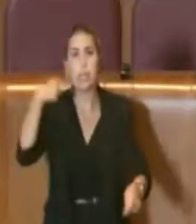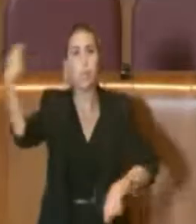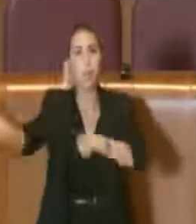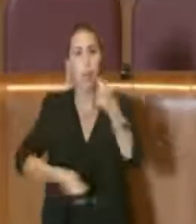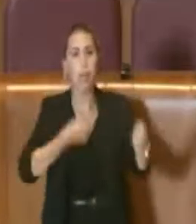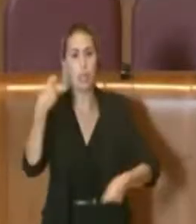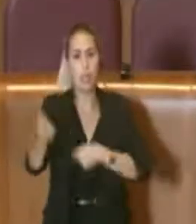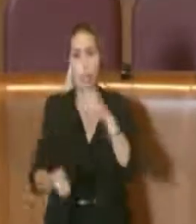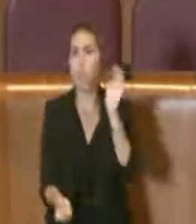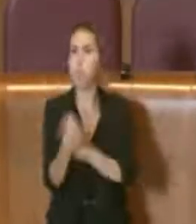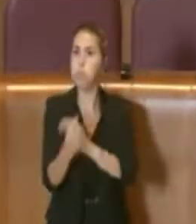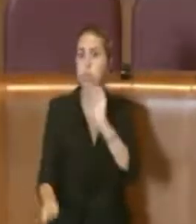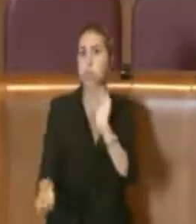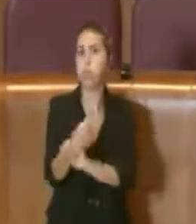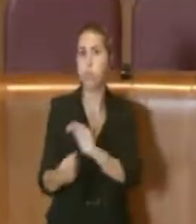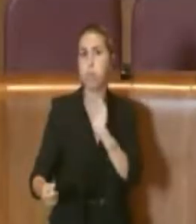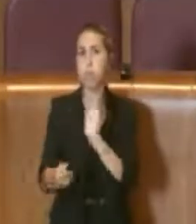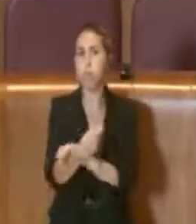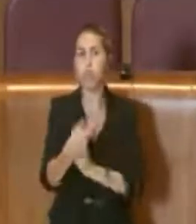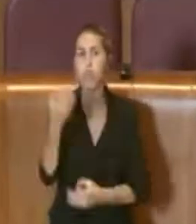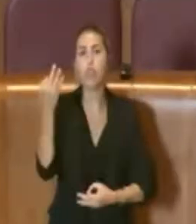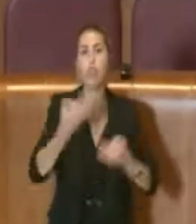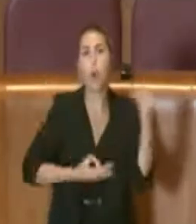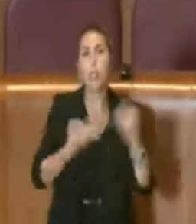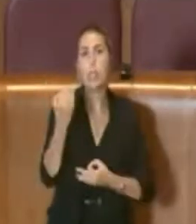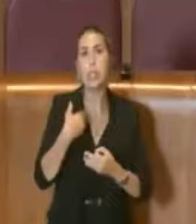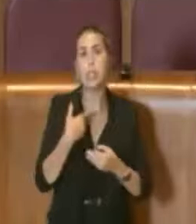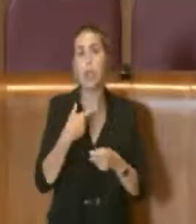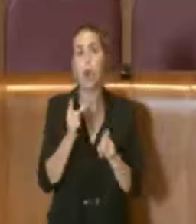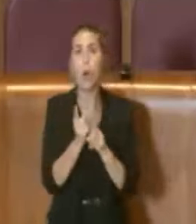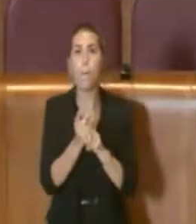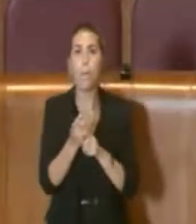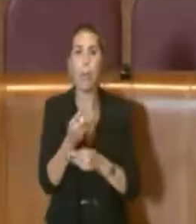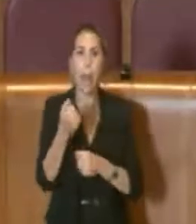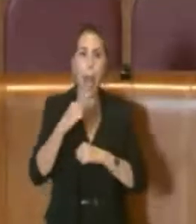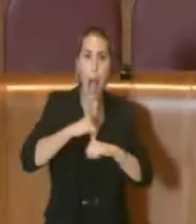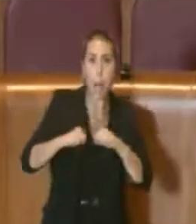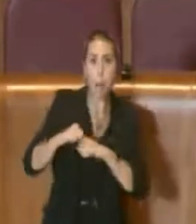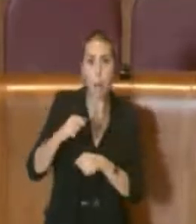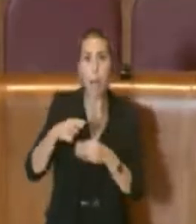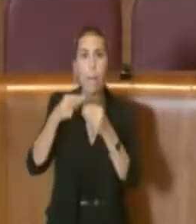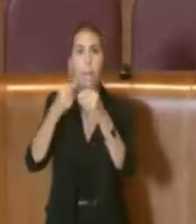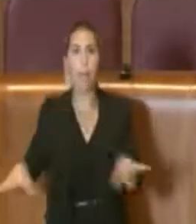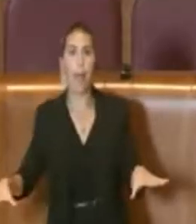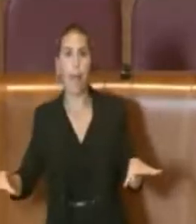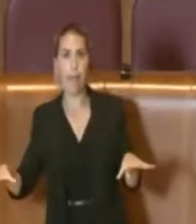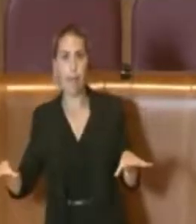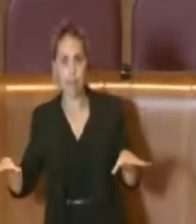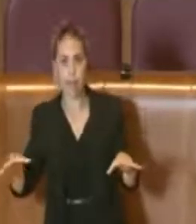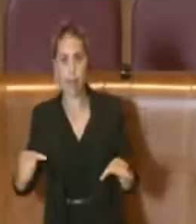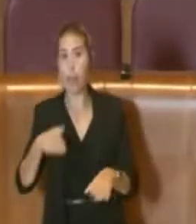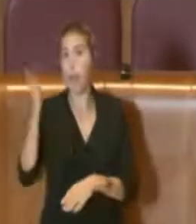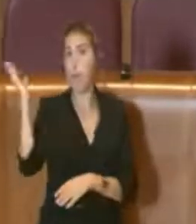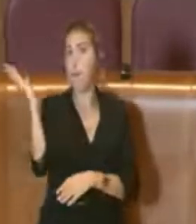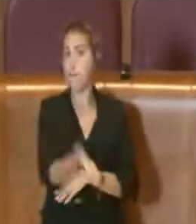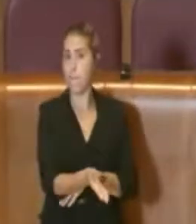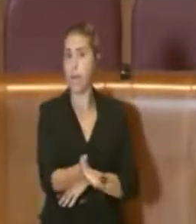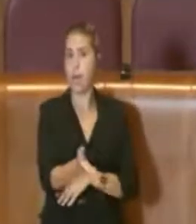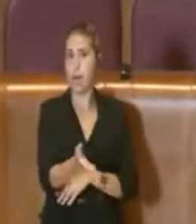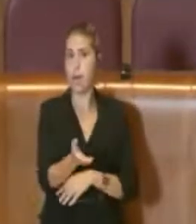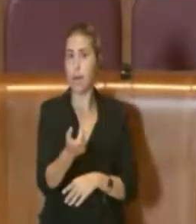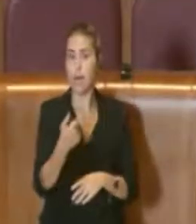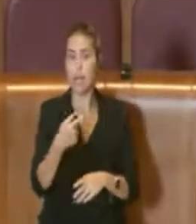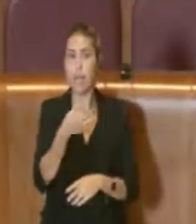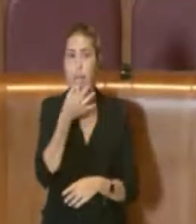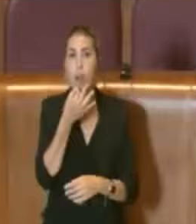ci siano dei giudizi pendenti che l'amministrazione può perdere, insomma, sono valutazioni che fanno